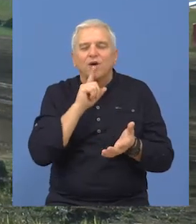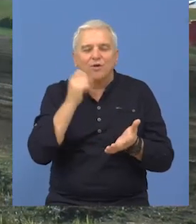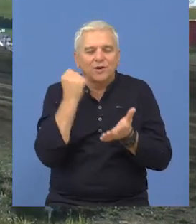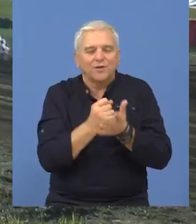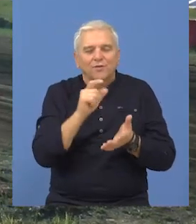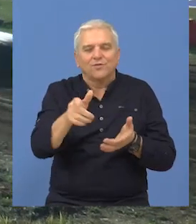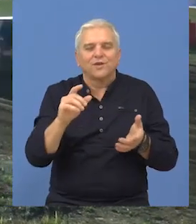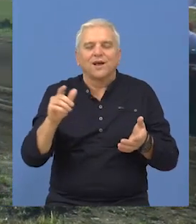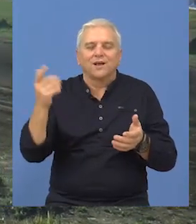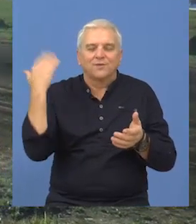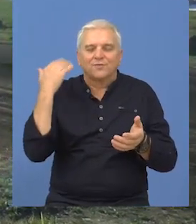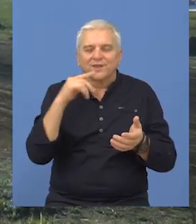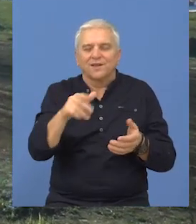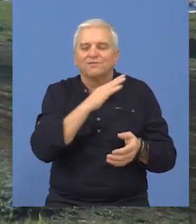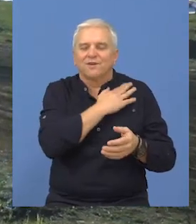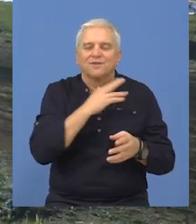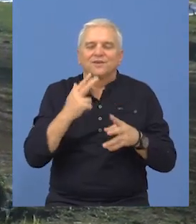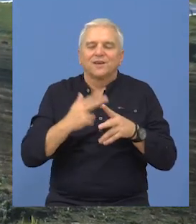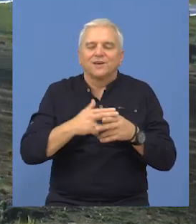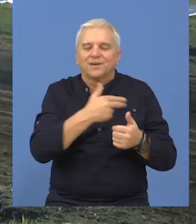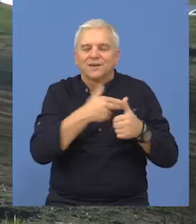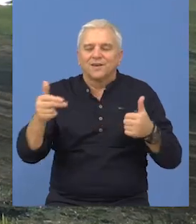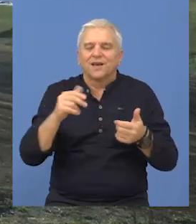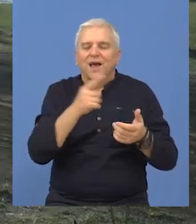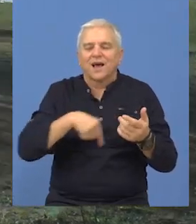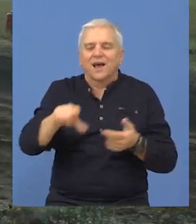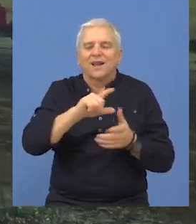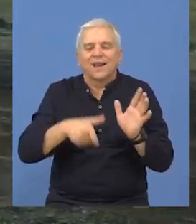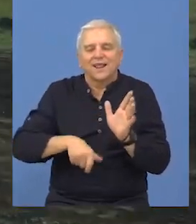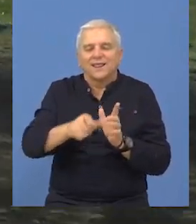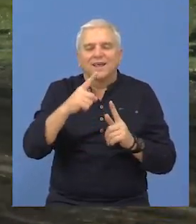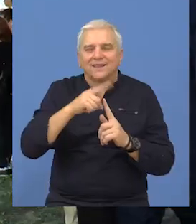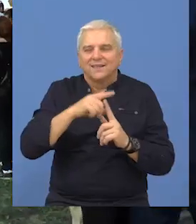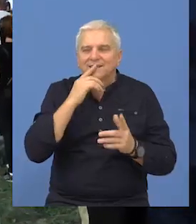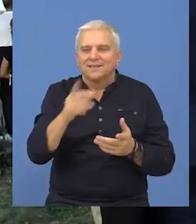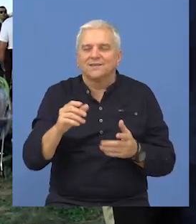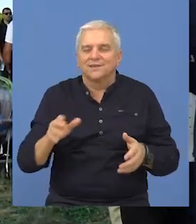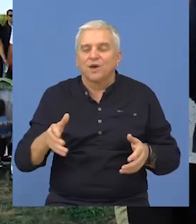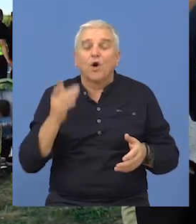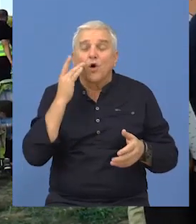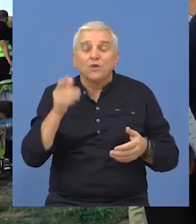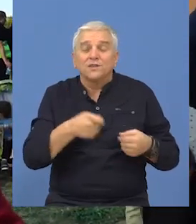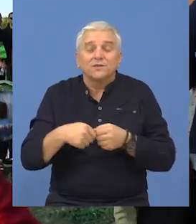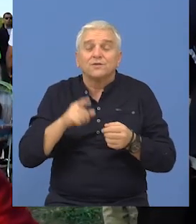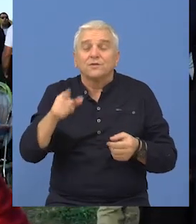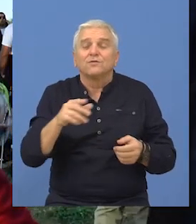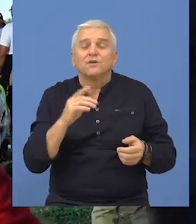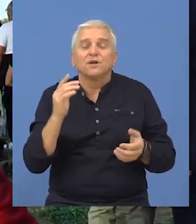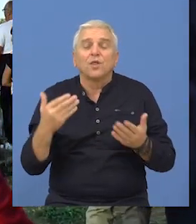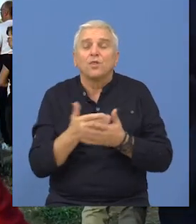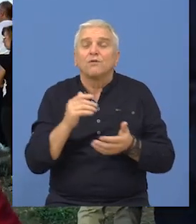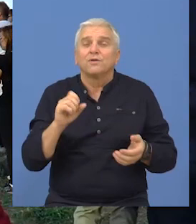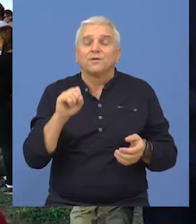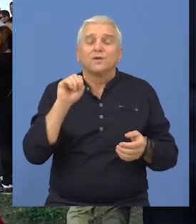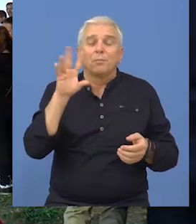izvanično licencirana od skora i nosi naziv Auto Cross Arena Tisa. Prezadovanim sam ovom organizacijom. Ovde smo napravili